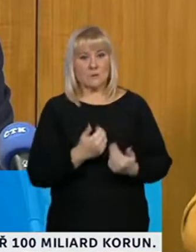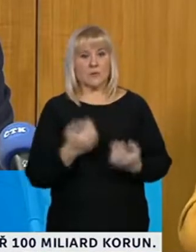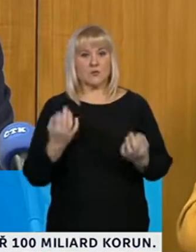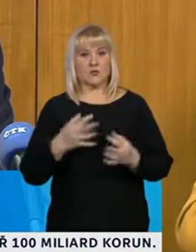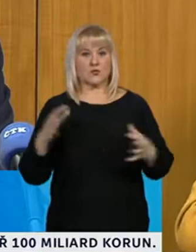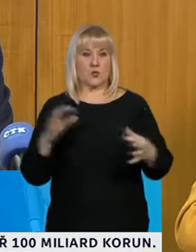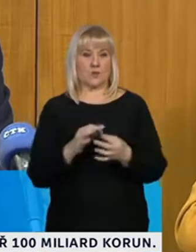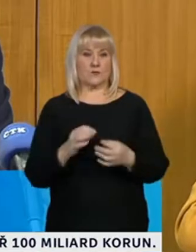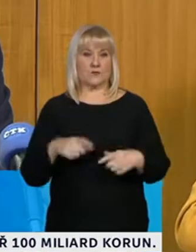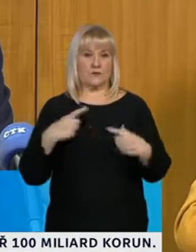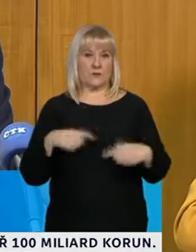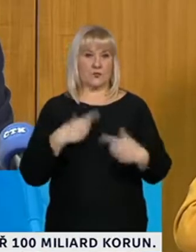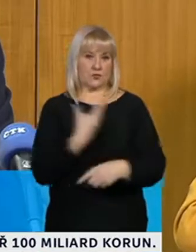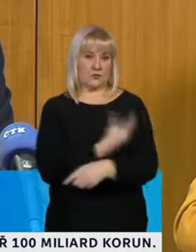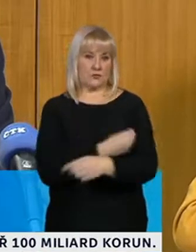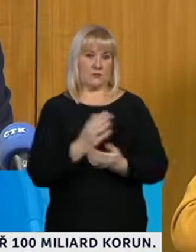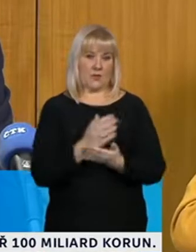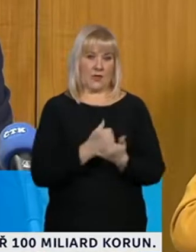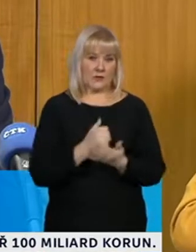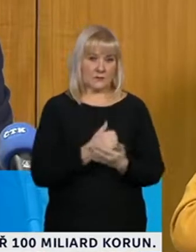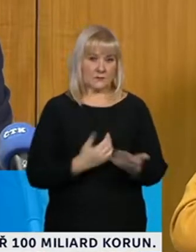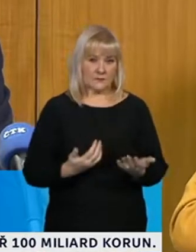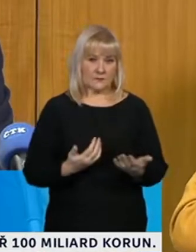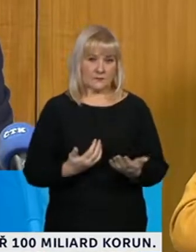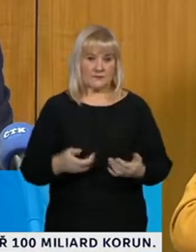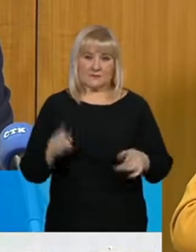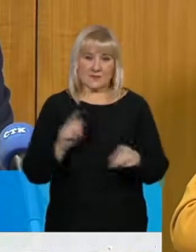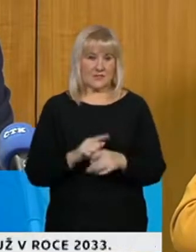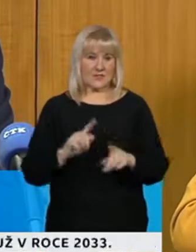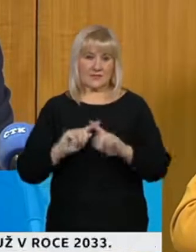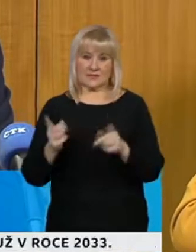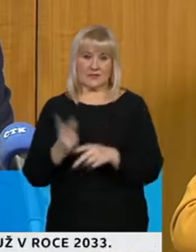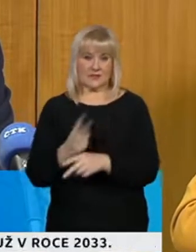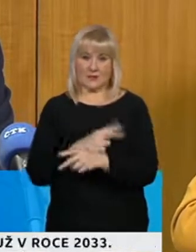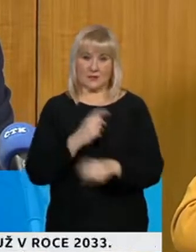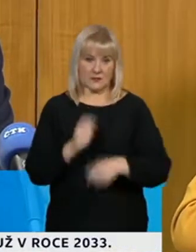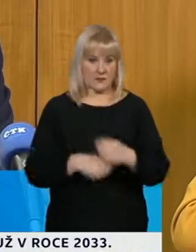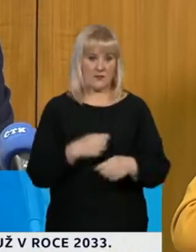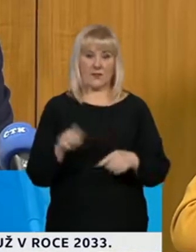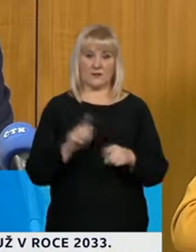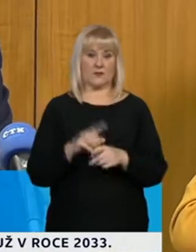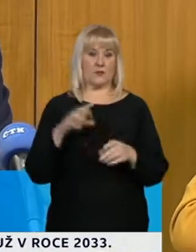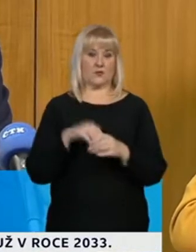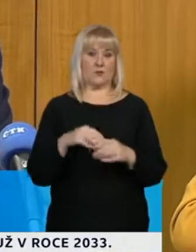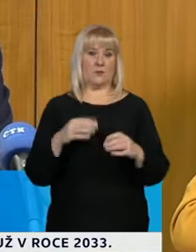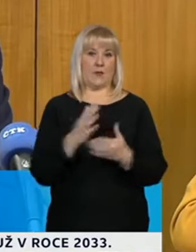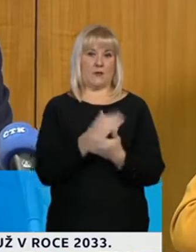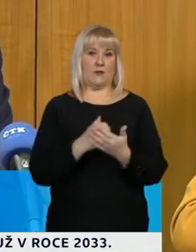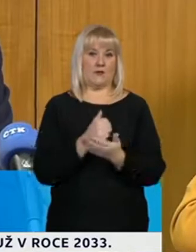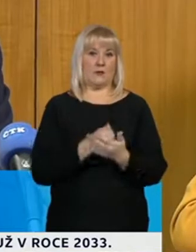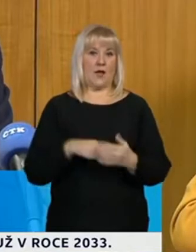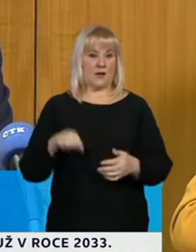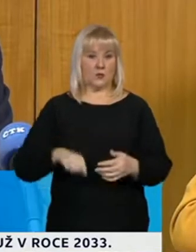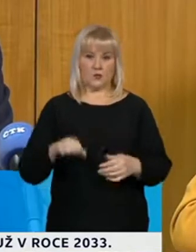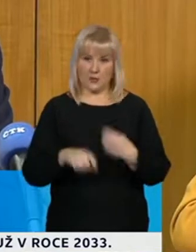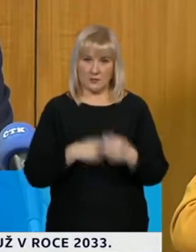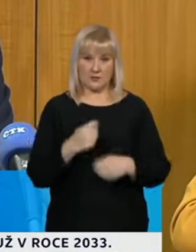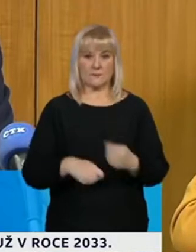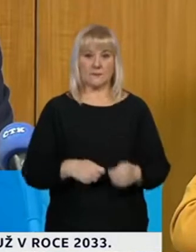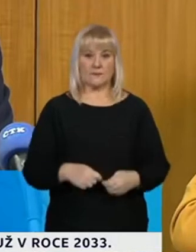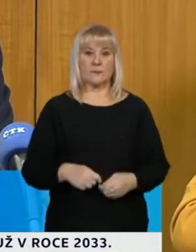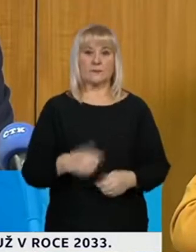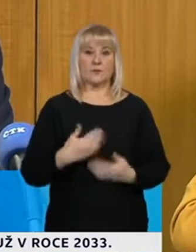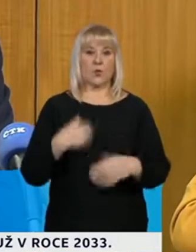s užíváním léku na našem území. Stejně tak je to v ostatních zemích, stejně tak je to v rámci Evropské lékové agentury. Chtěl bych